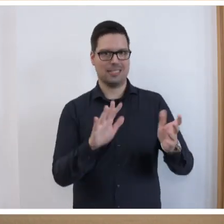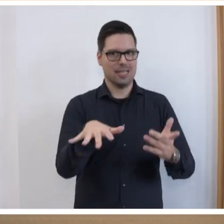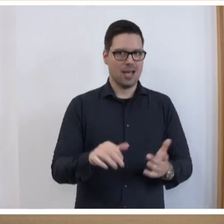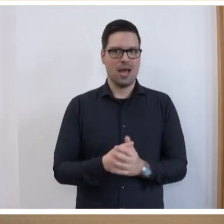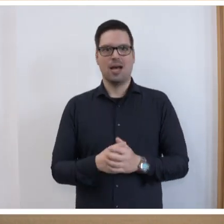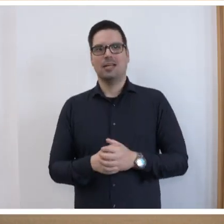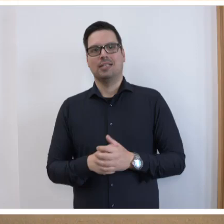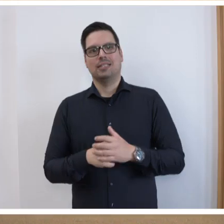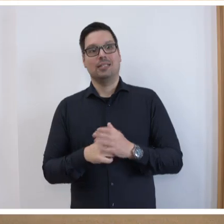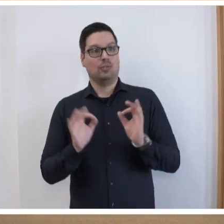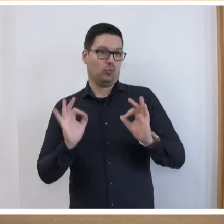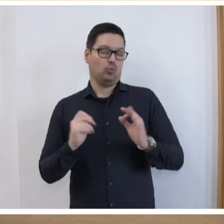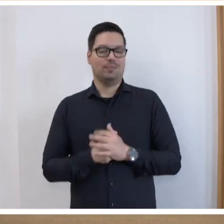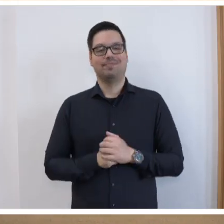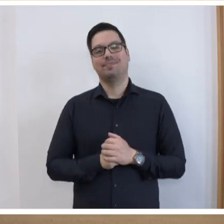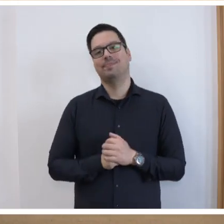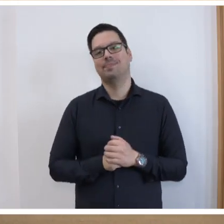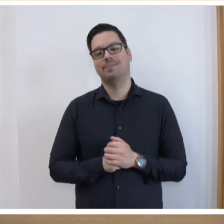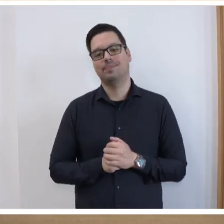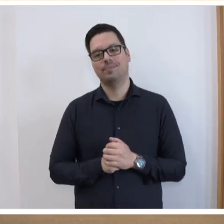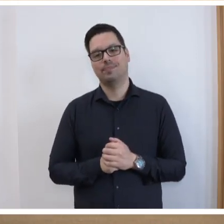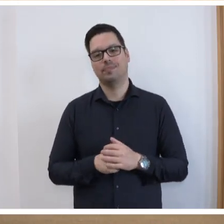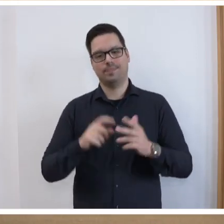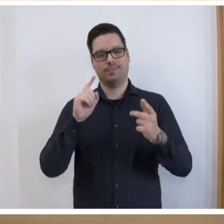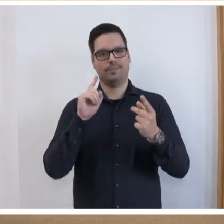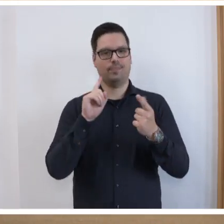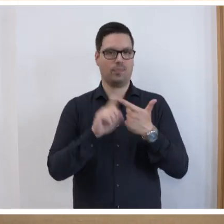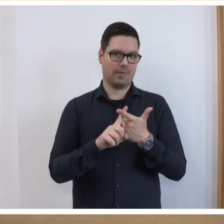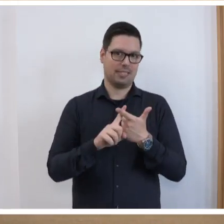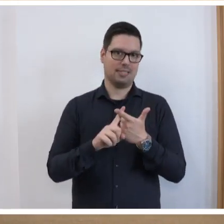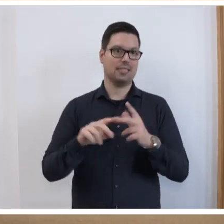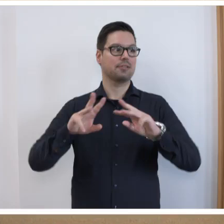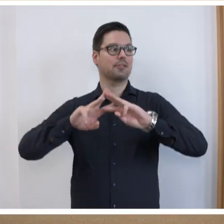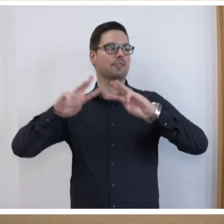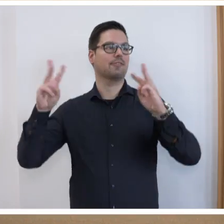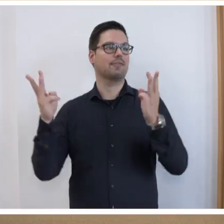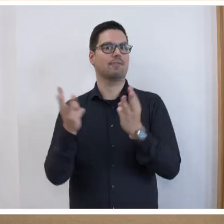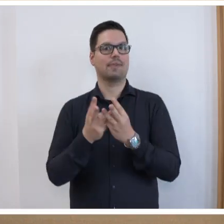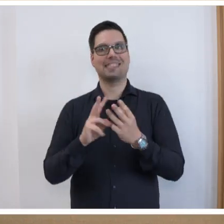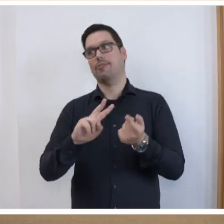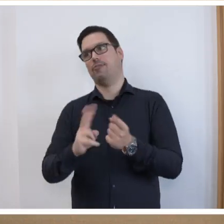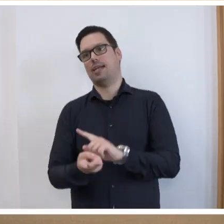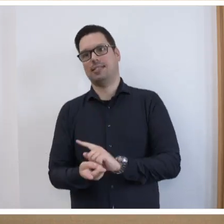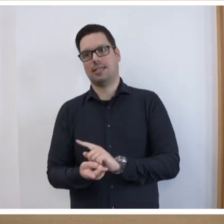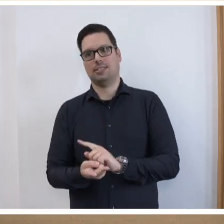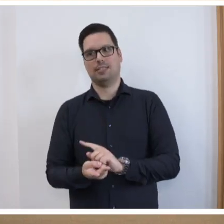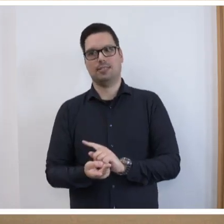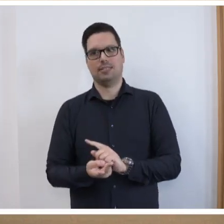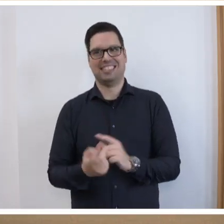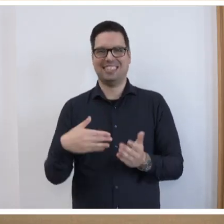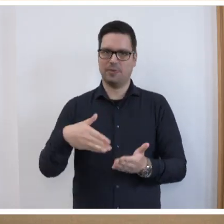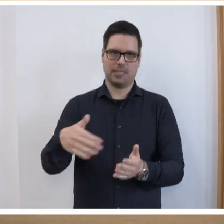spiegelt diesen Trend auch ebenfalls wieder. Und zweitens, wir leben in einer Welt, die sich stark verändert, stetig.